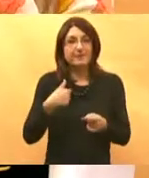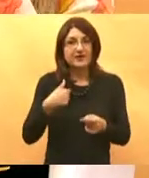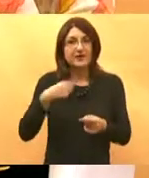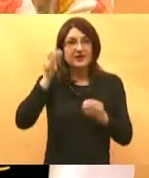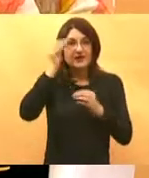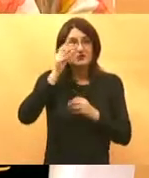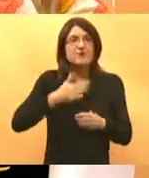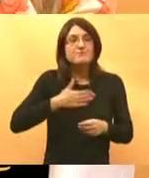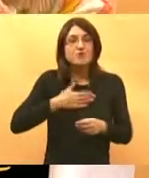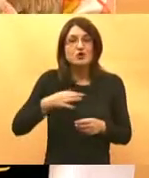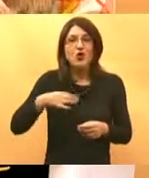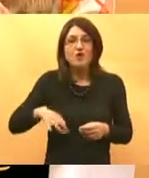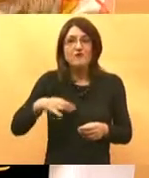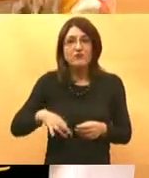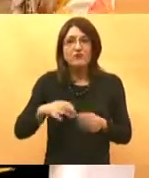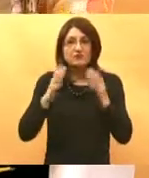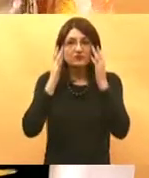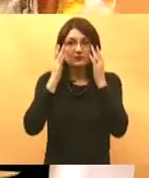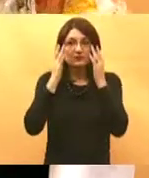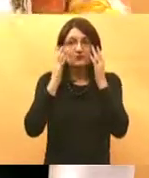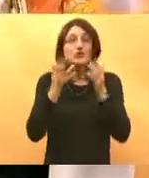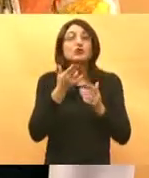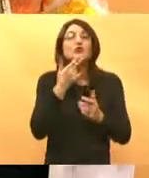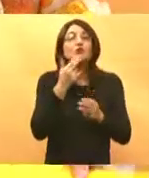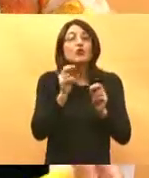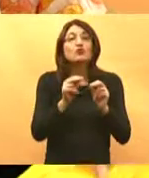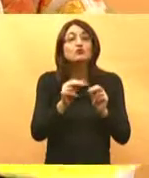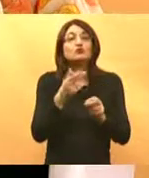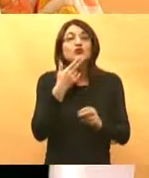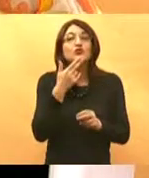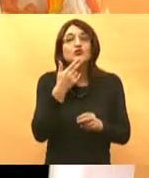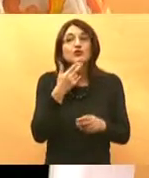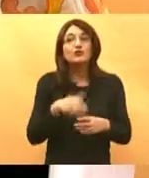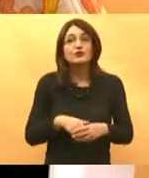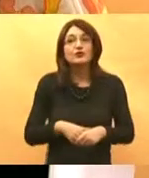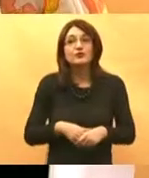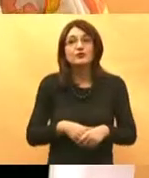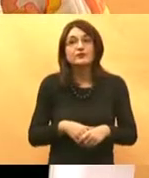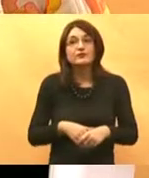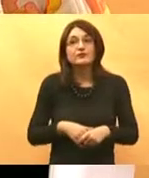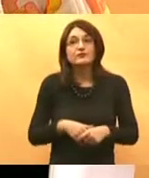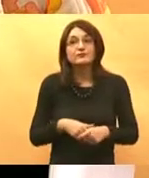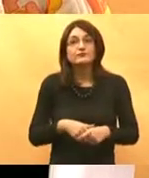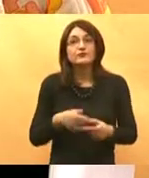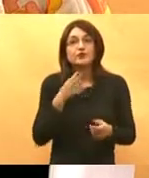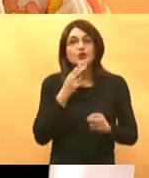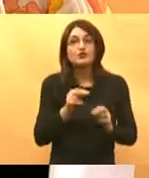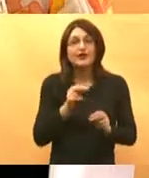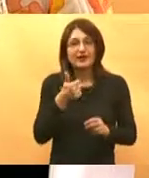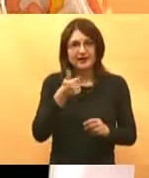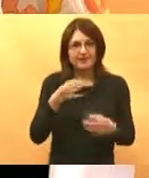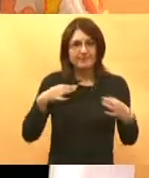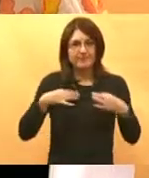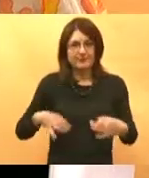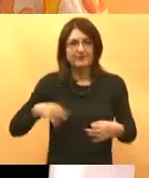na naše obveze ko nas može naučiti to? pa evo ne znam kako bi vam to rekla to bi trebalo jednom je profesor Miličić